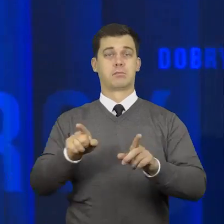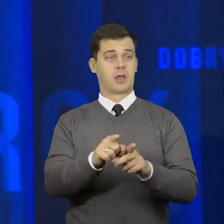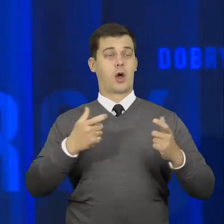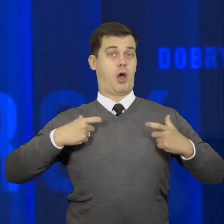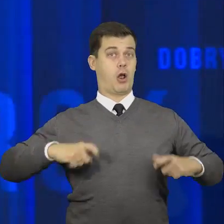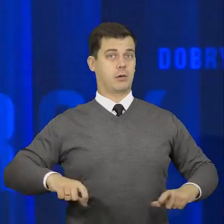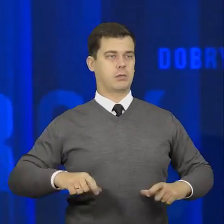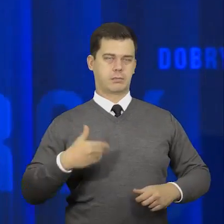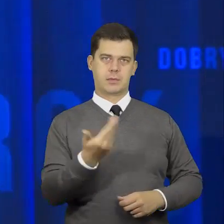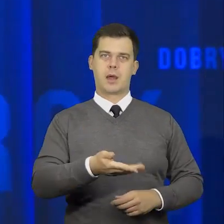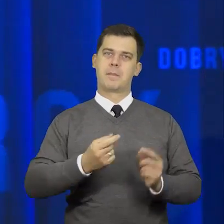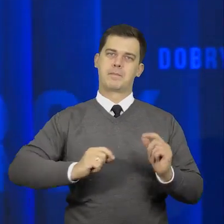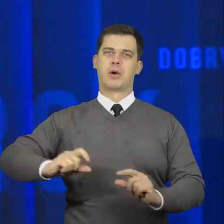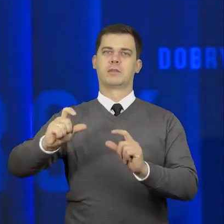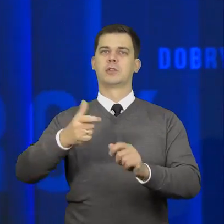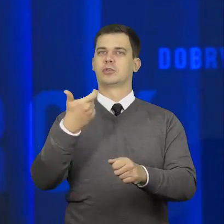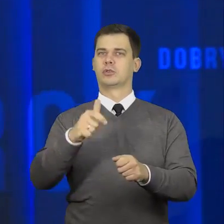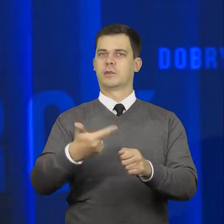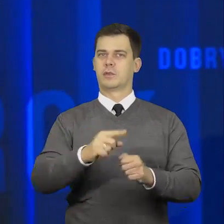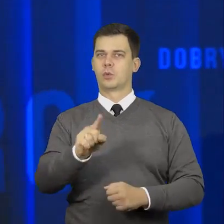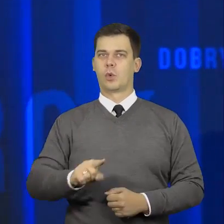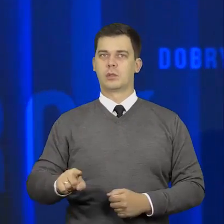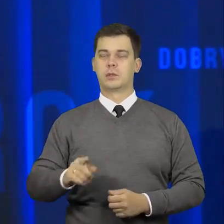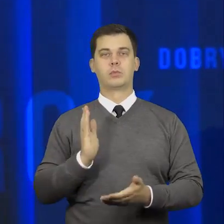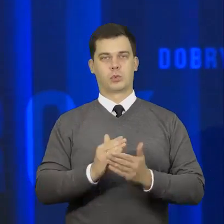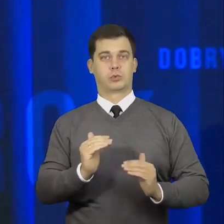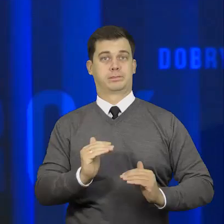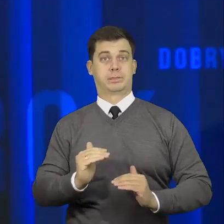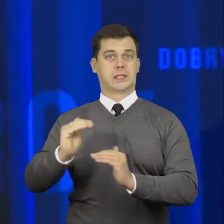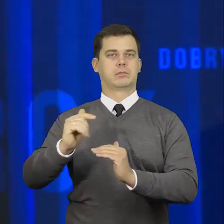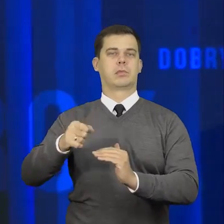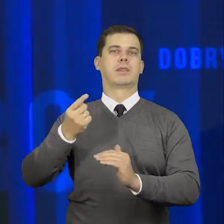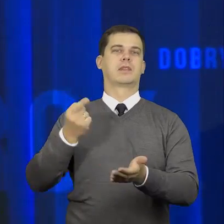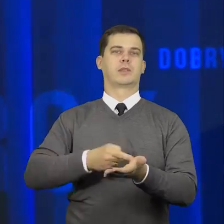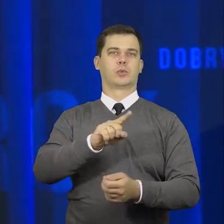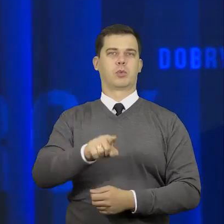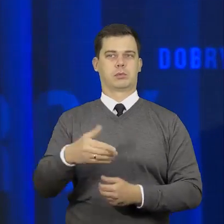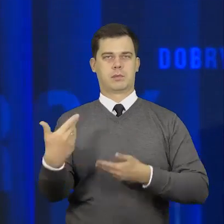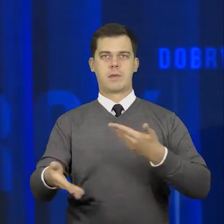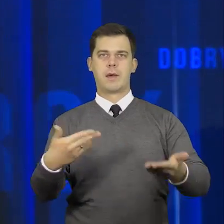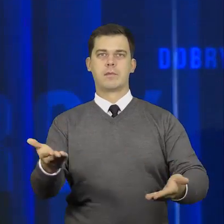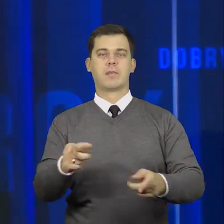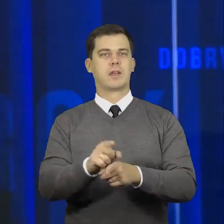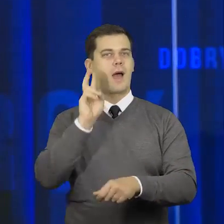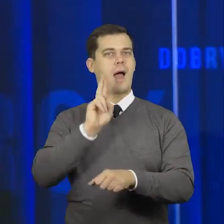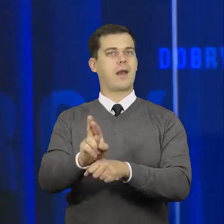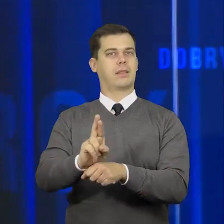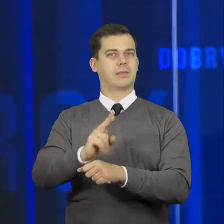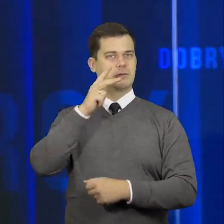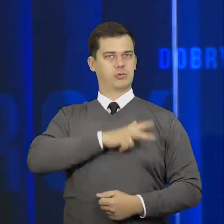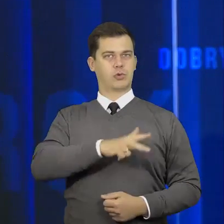rolników. Wzrosną one o blisko 120 zł do poziomu tysiąca. Renta